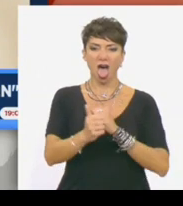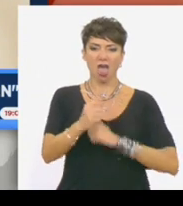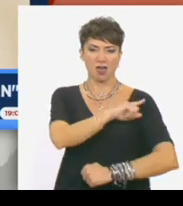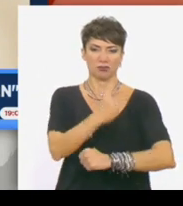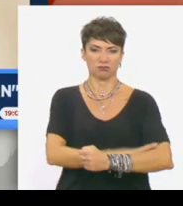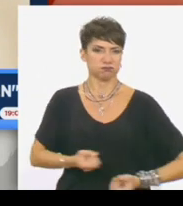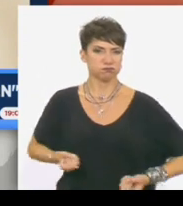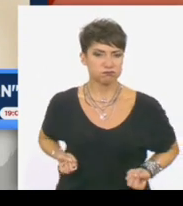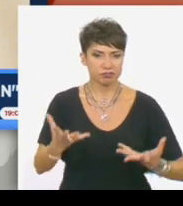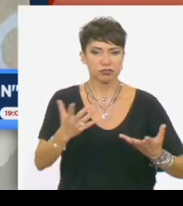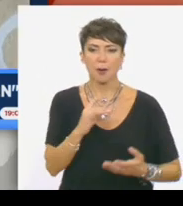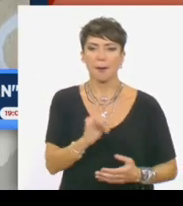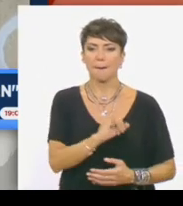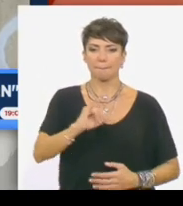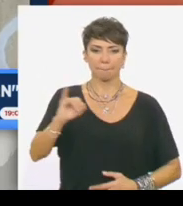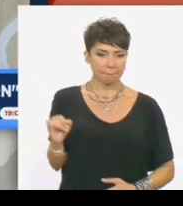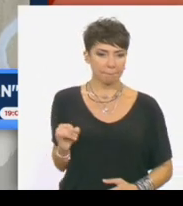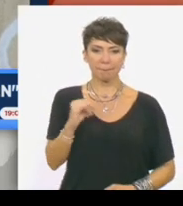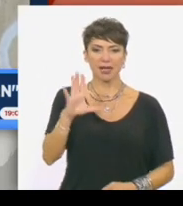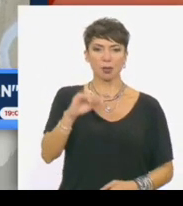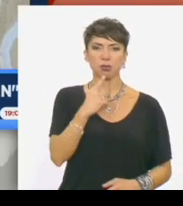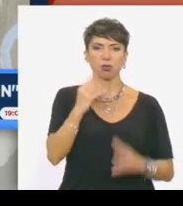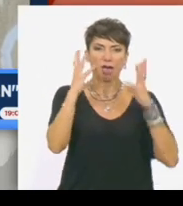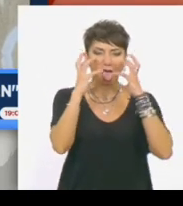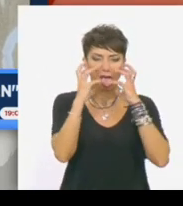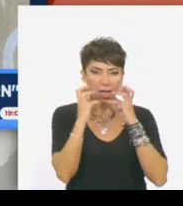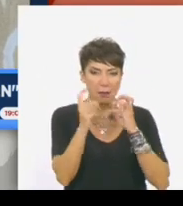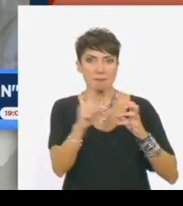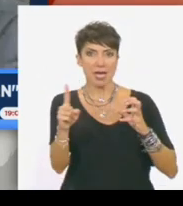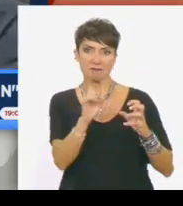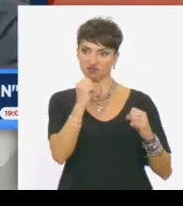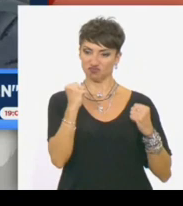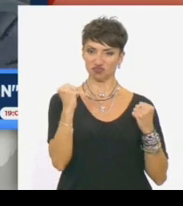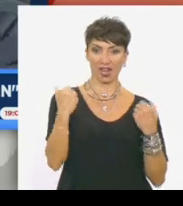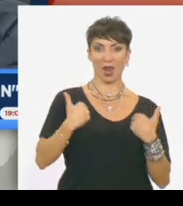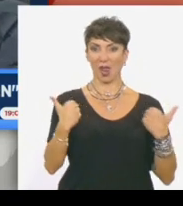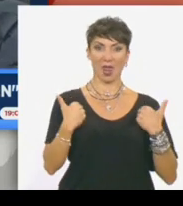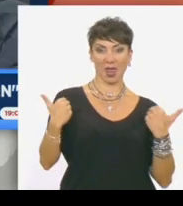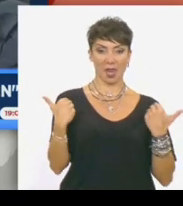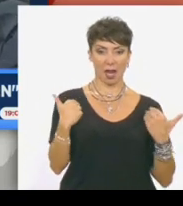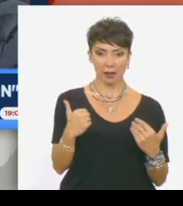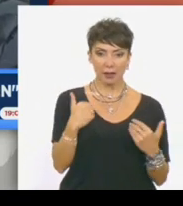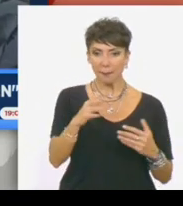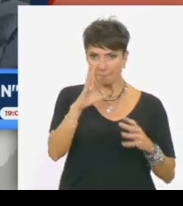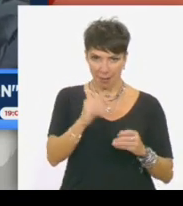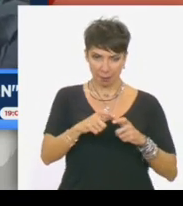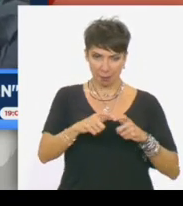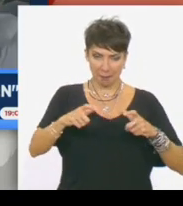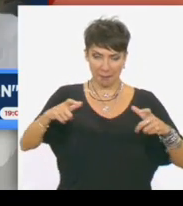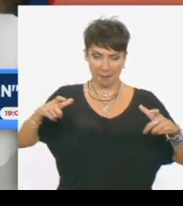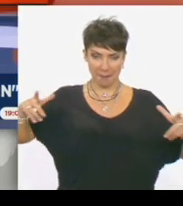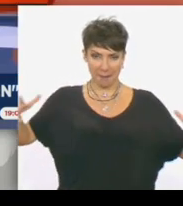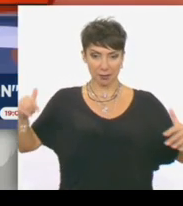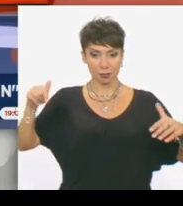απόδοσης, ακόμα και κατά της γύρανσης. Οπότε καταλαβαίνουμε πως μεγαλώνει ο κύκλος πλέον. Λοιπόν,